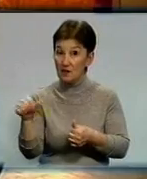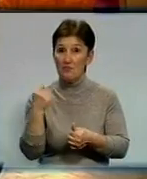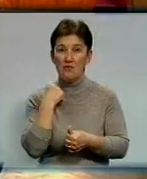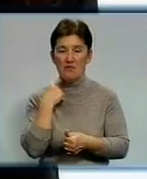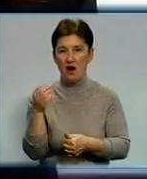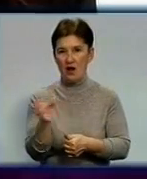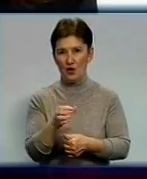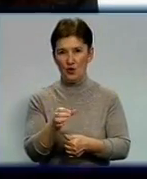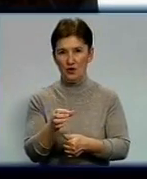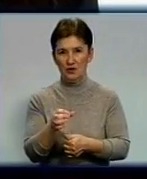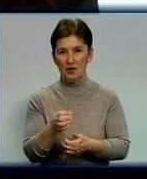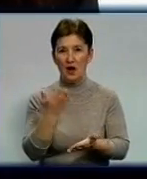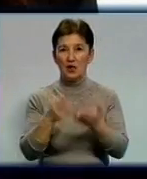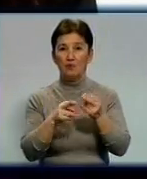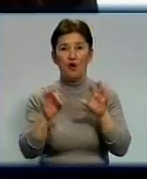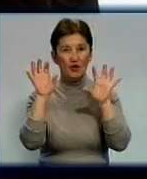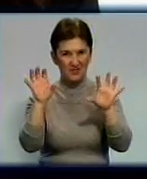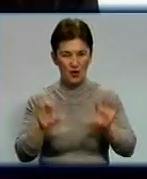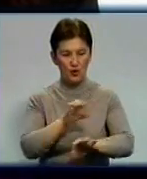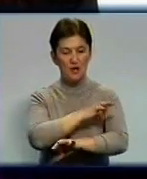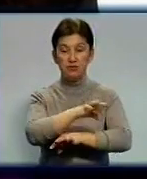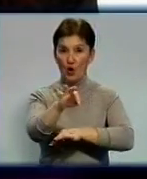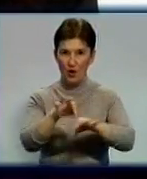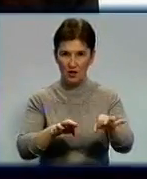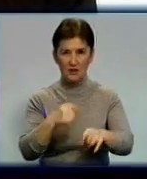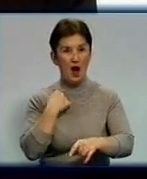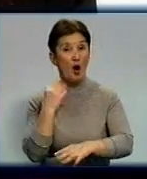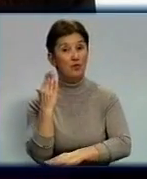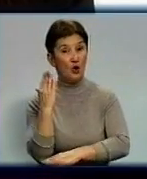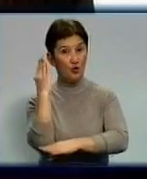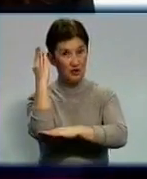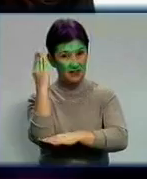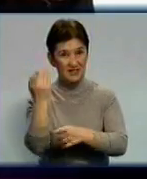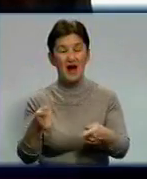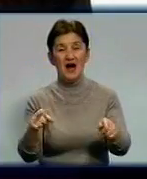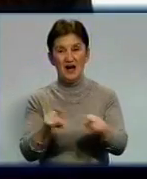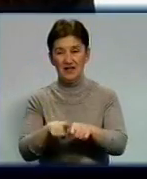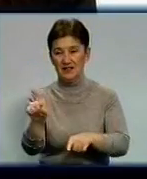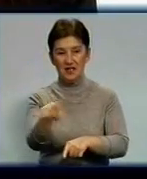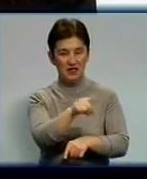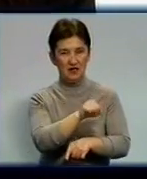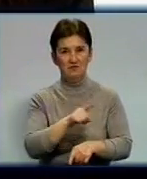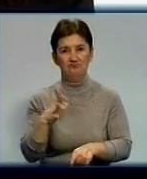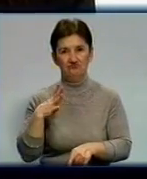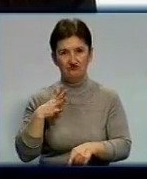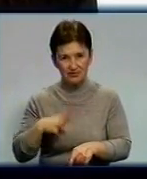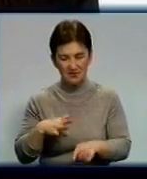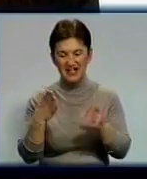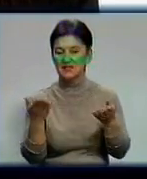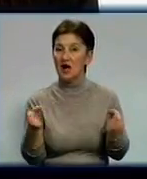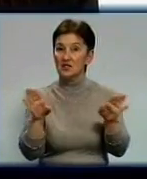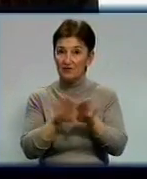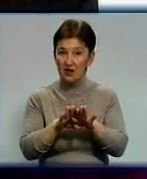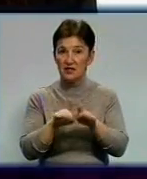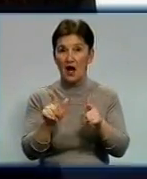напоїв. Якщо за законопроект більшість народних обранців проголосує, власникам таких алкогольно-тітюнових кіосків доведеться позакривати свої лавки або